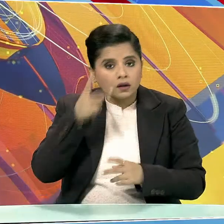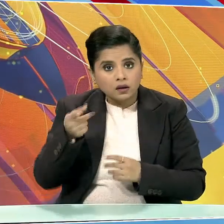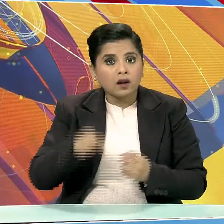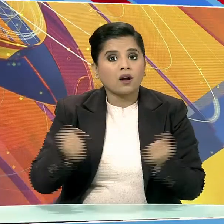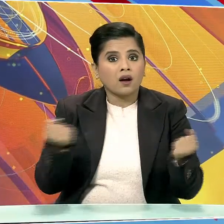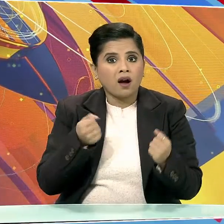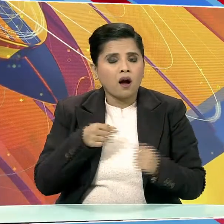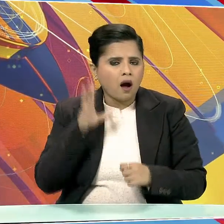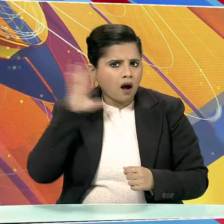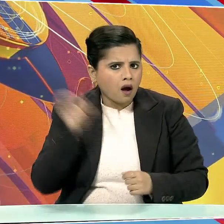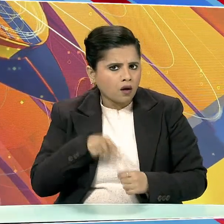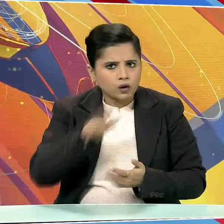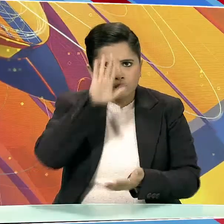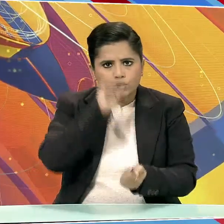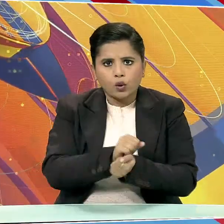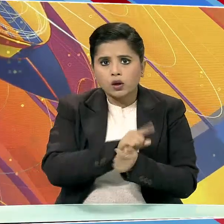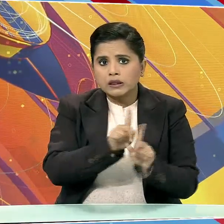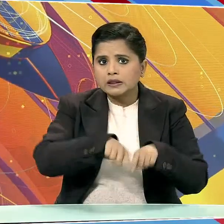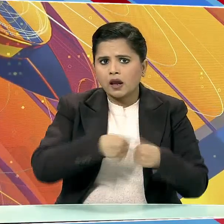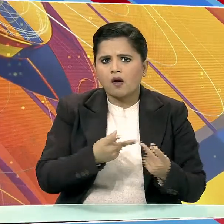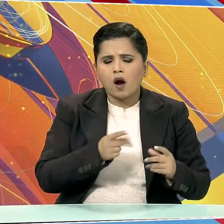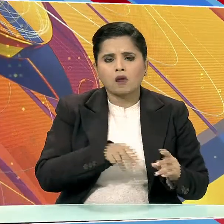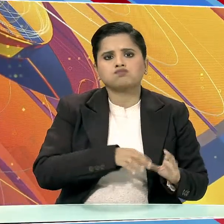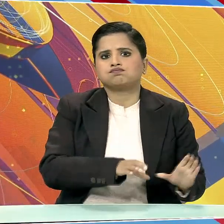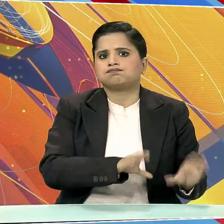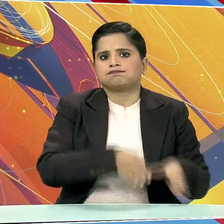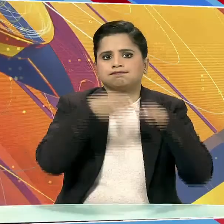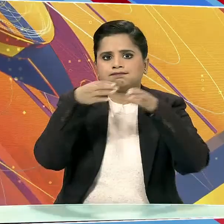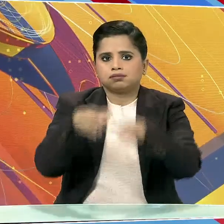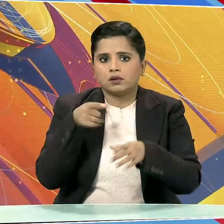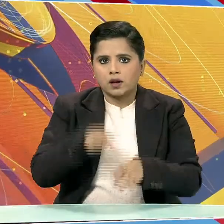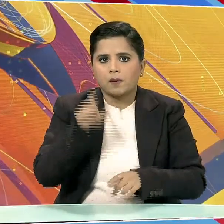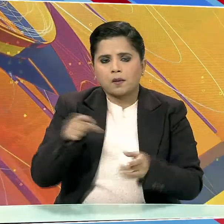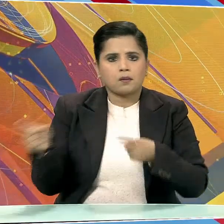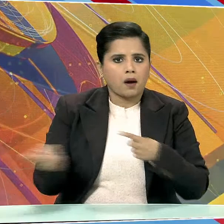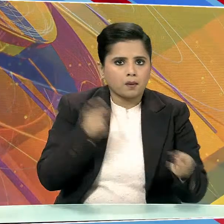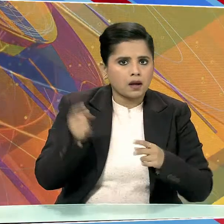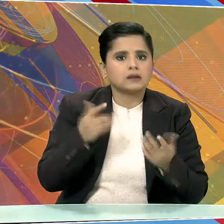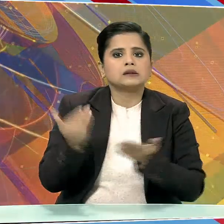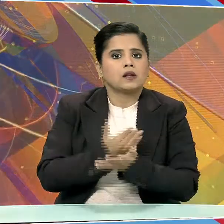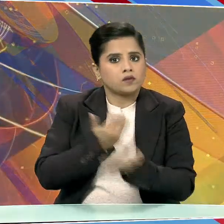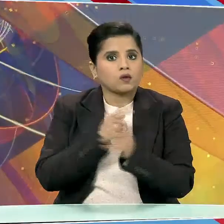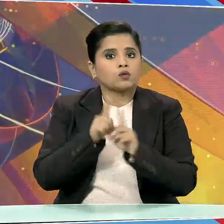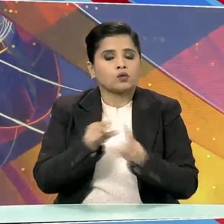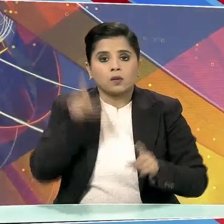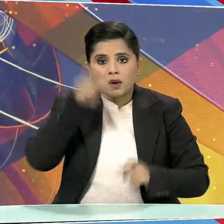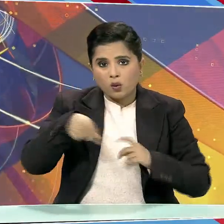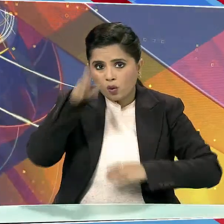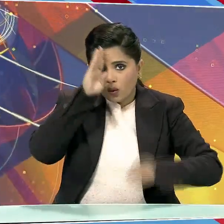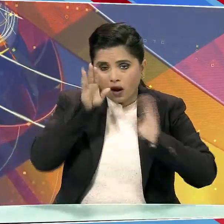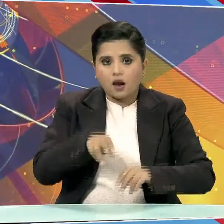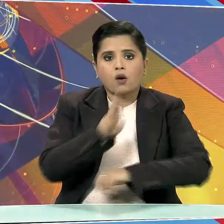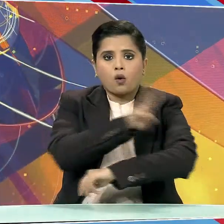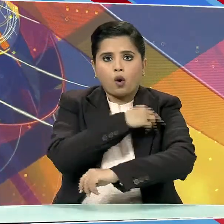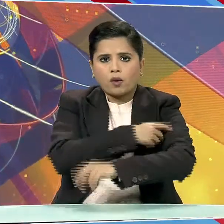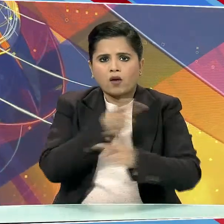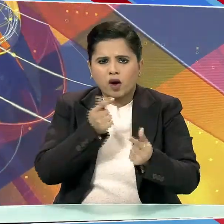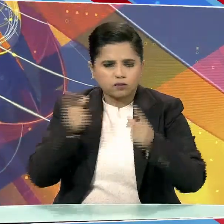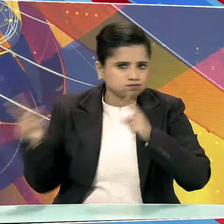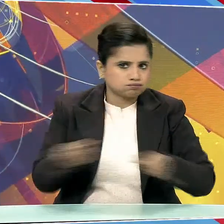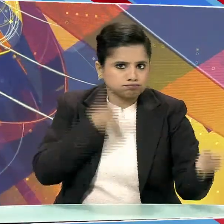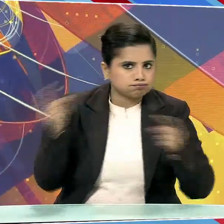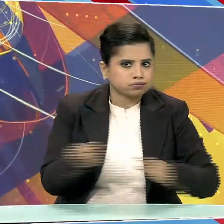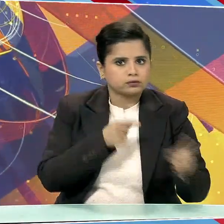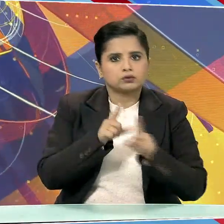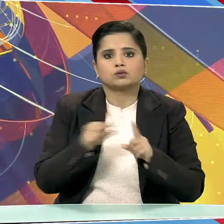मिलते ही पुलिस प्रशाशन की टीम मौके पर पहुँची और रिस्क्यू आपरेशन शुरू कर दिया। गईलों को अस्पताल में भरती कराए गया